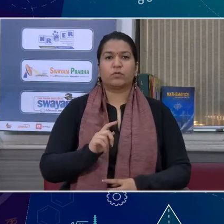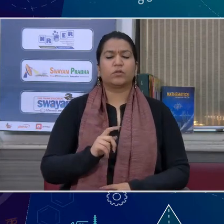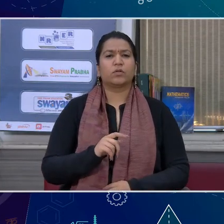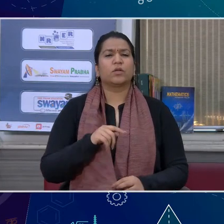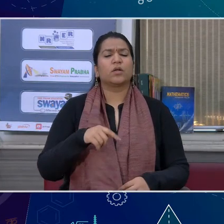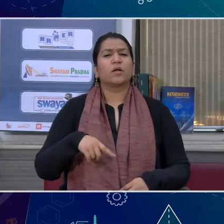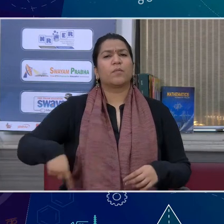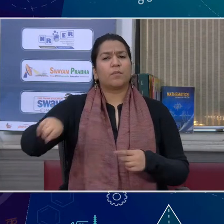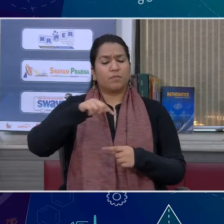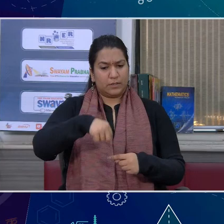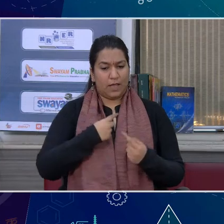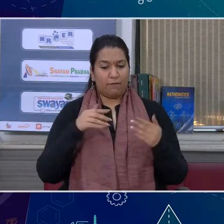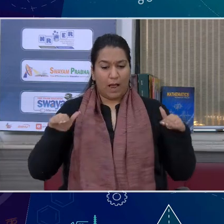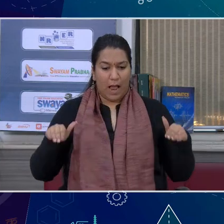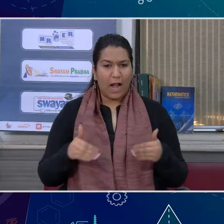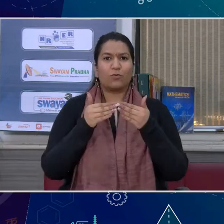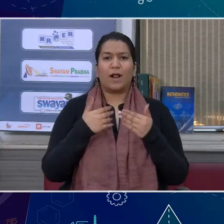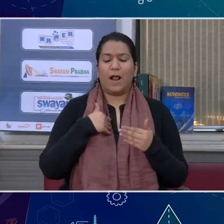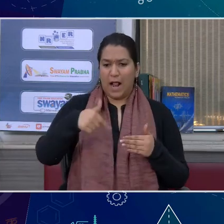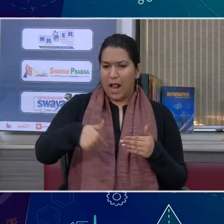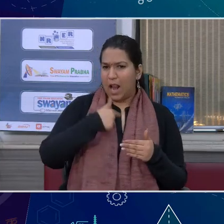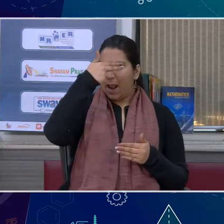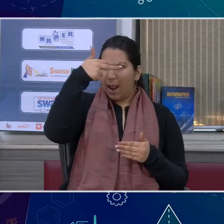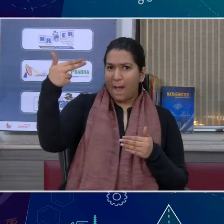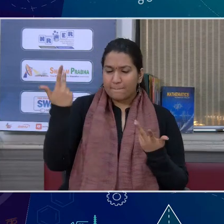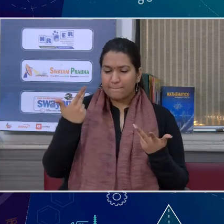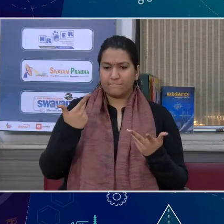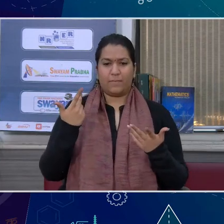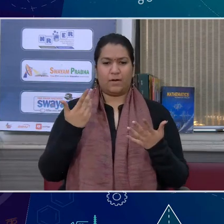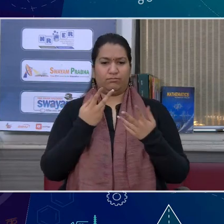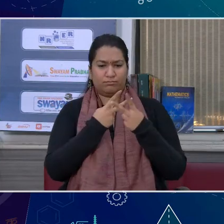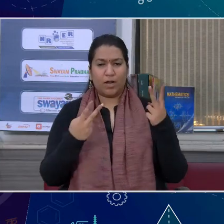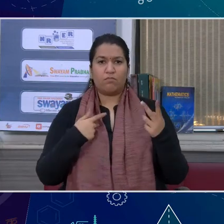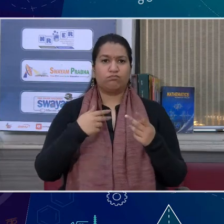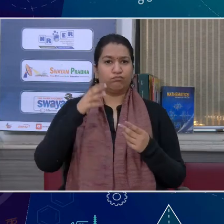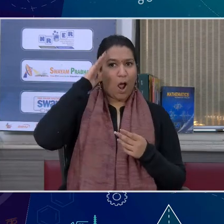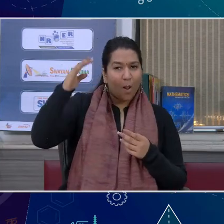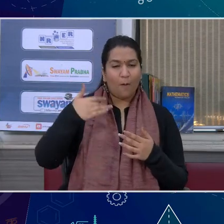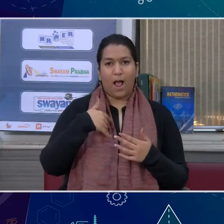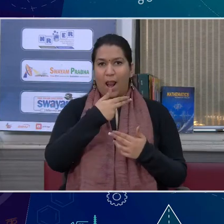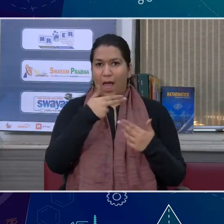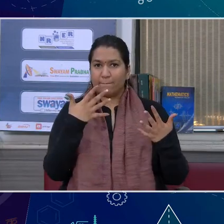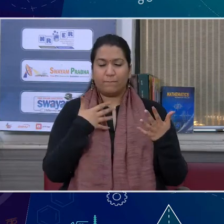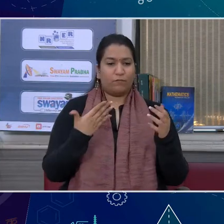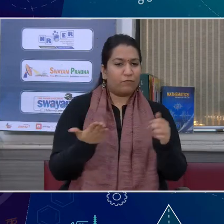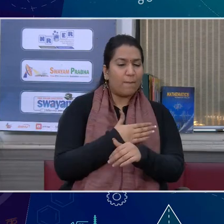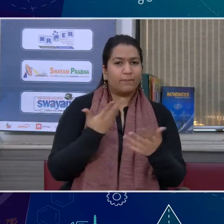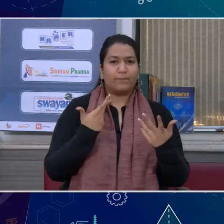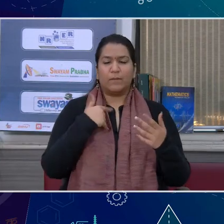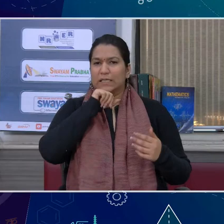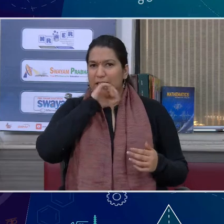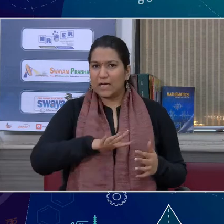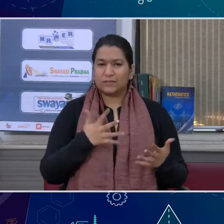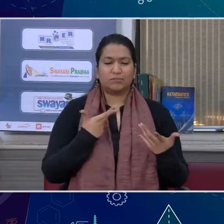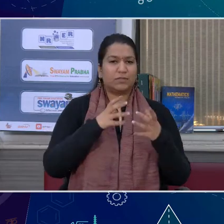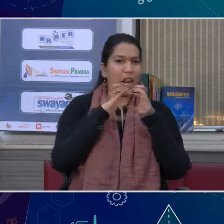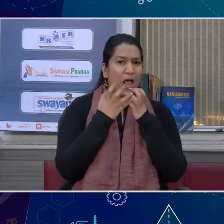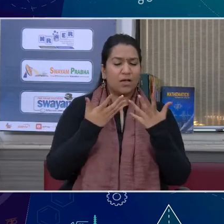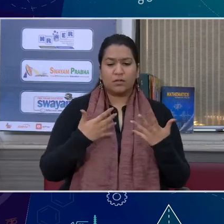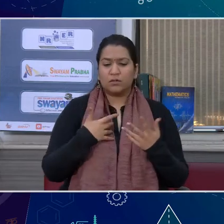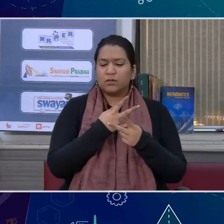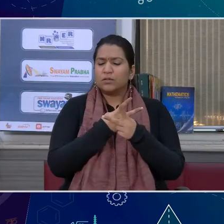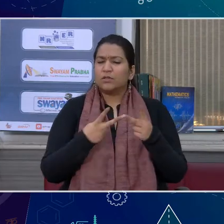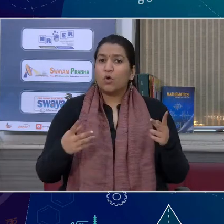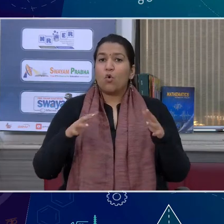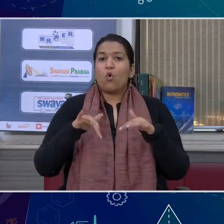करता है अपना परीचे और हम अकसर अपना परीचे लोगों को कुछ कह कर देते हैं कि हम कौन हैं क्या करते हैं यह लोग एक दूसरे से हमारा